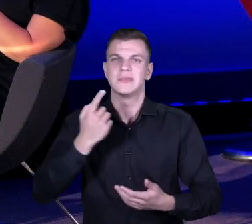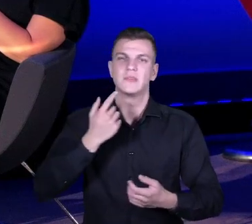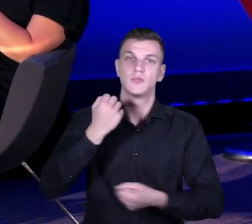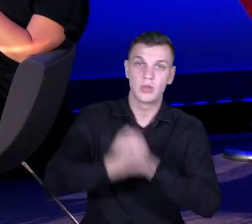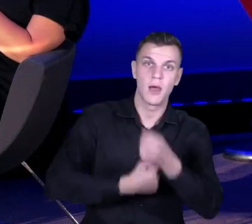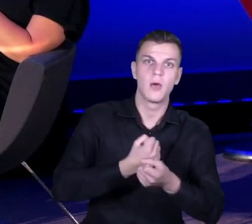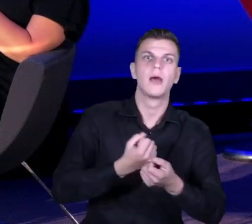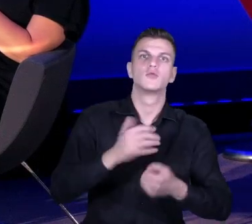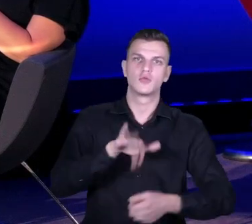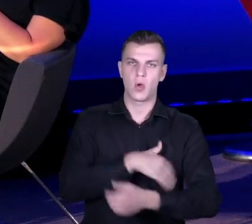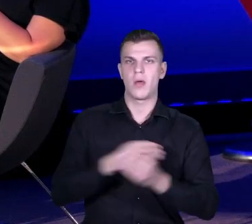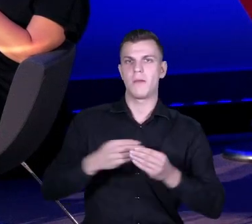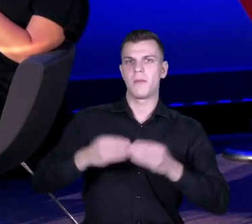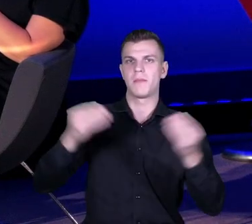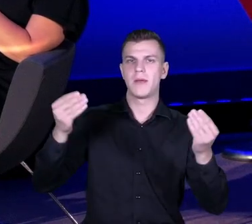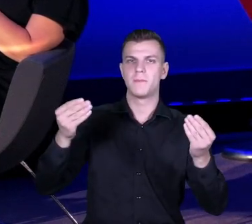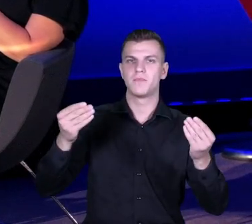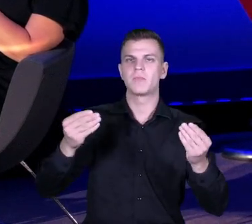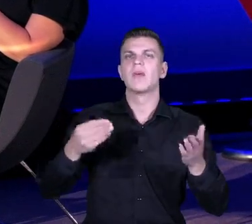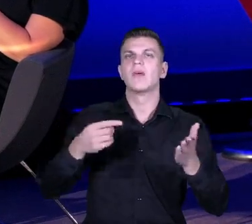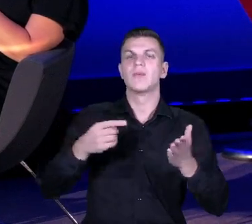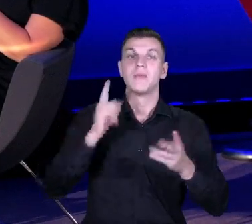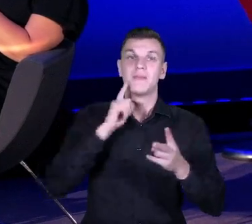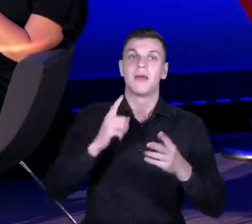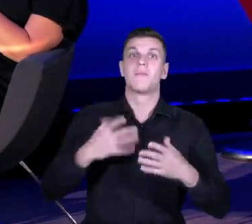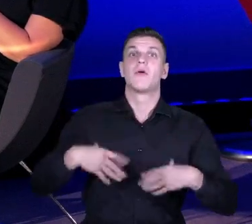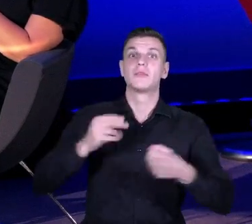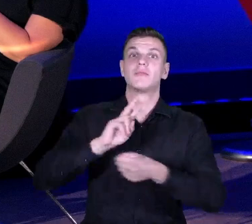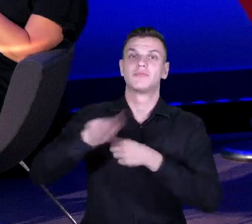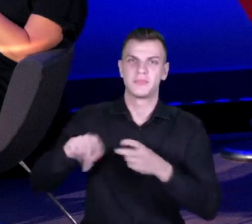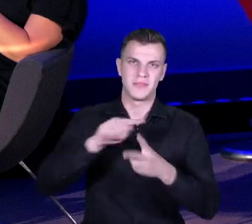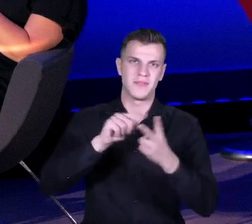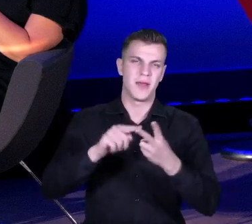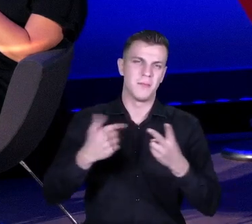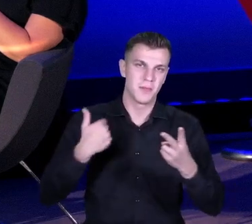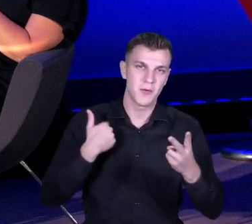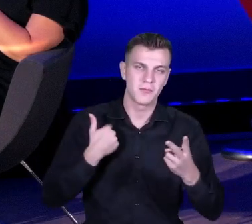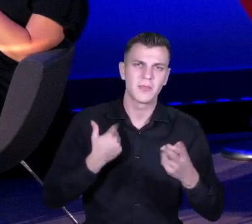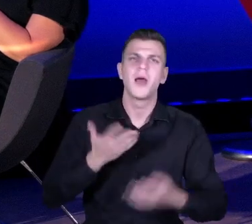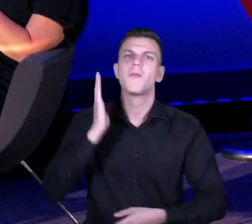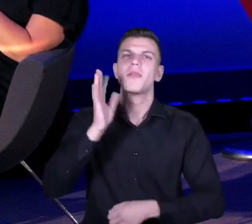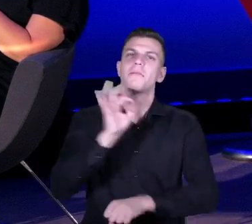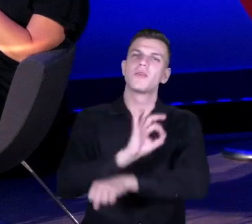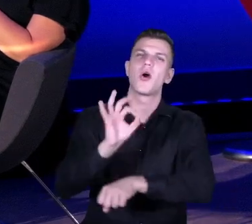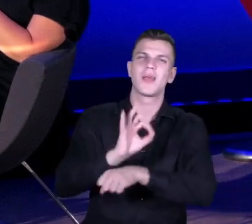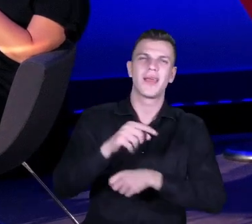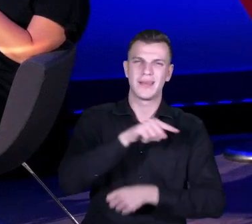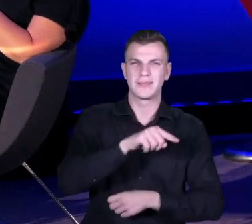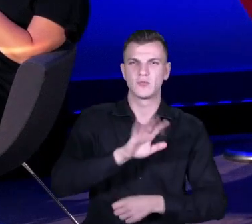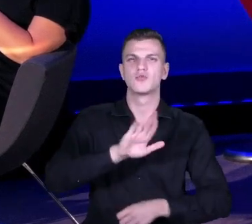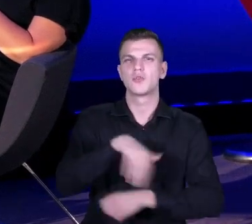szkoła powinna być. To jest ten początek, no a szkoła dla innowatora to takie doświadczenie, które